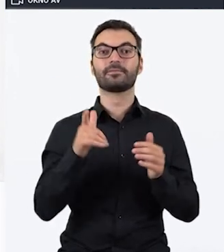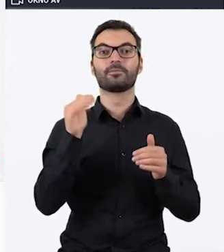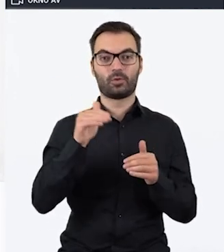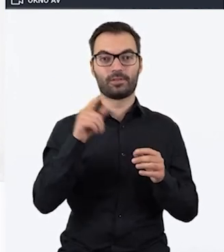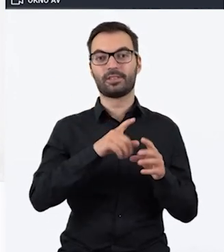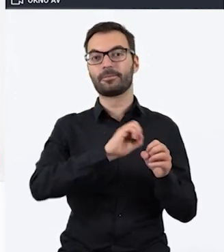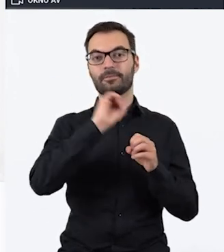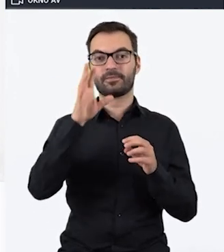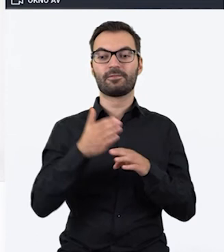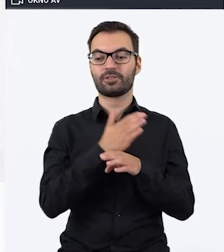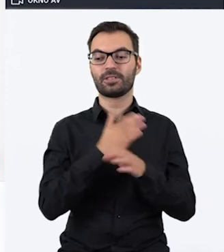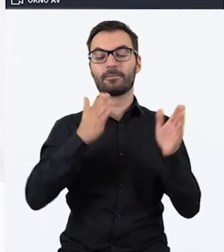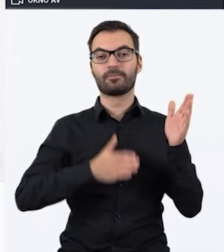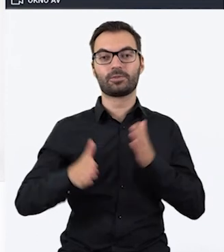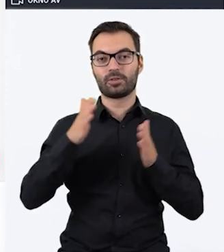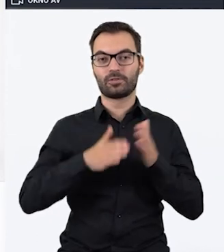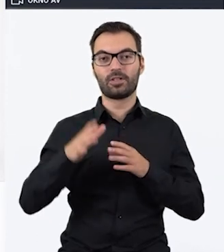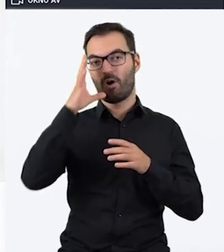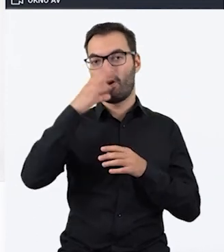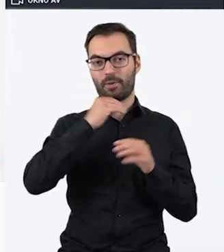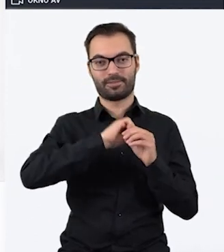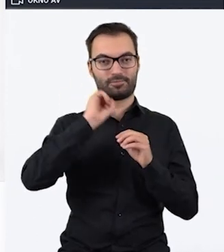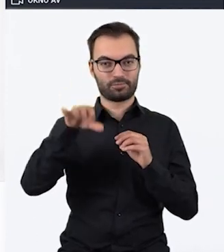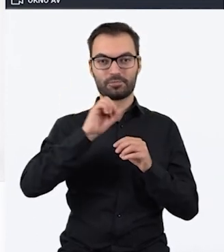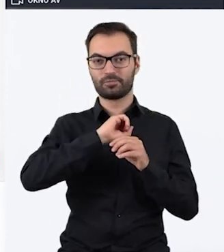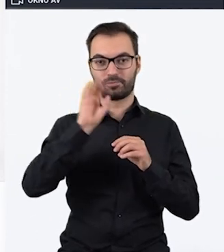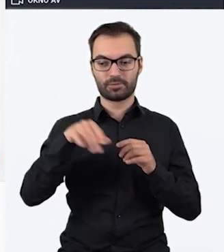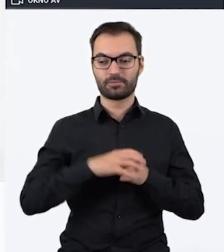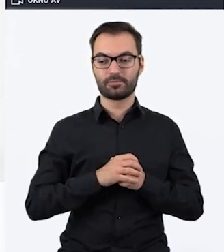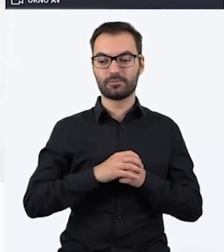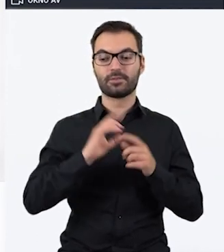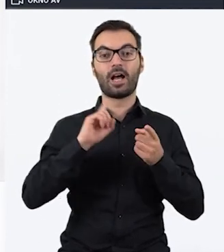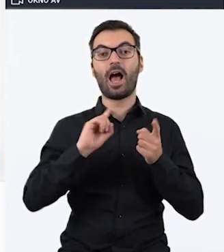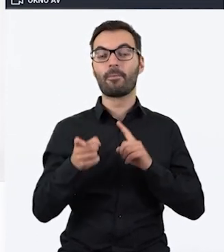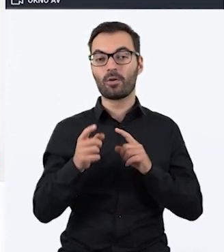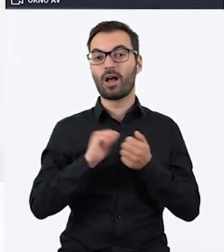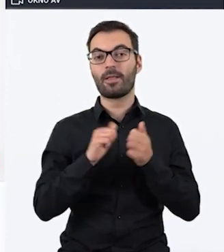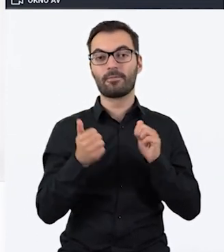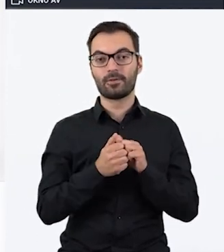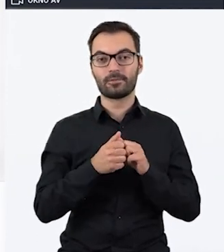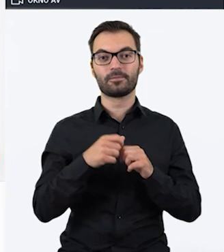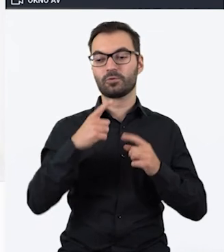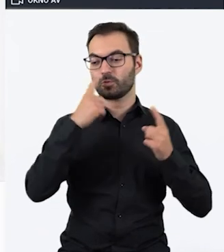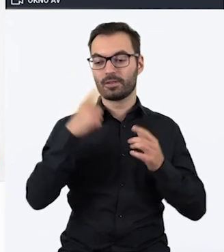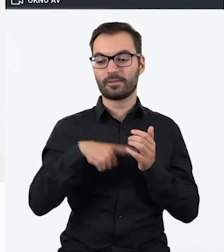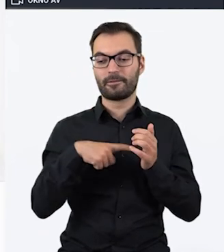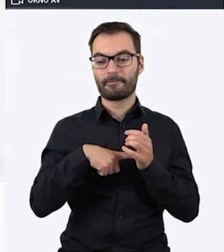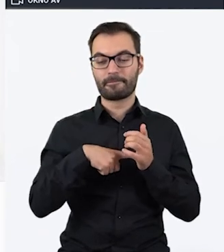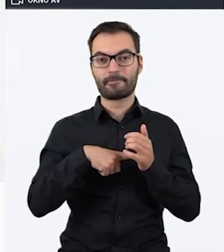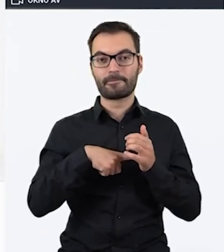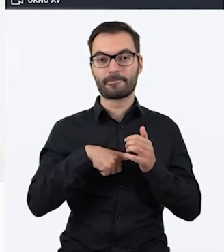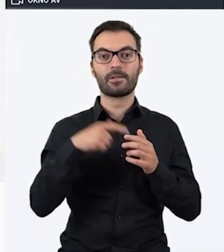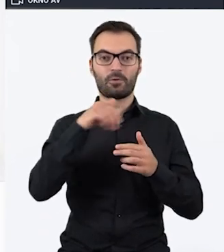żeby załadować wcześniej przygotowane przez nas obrazki z naszego komputera lub, co jest dziś świetne, możemy również skorzystać